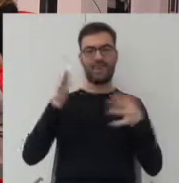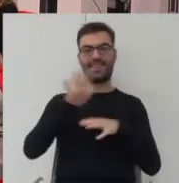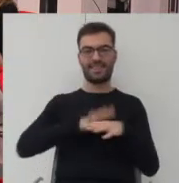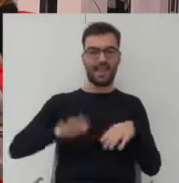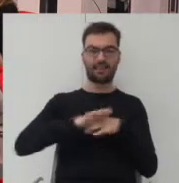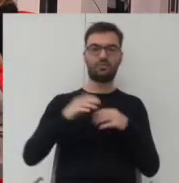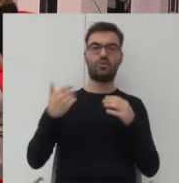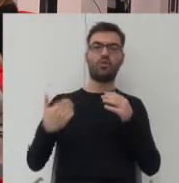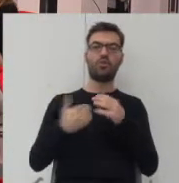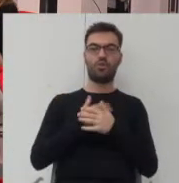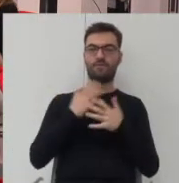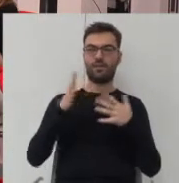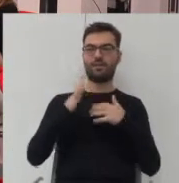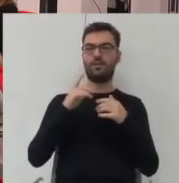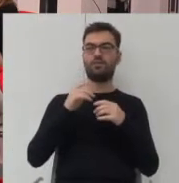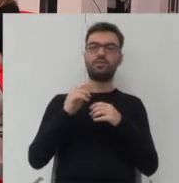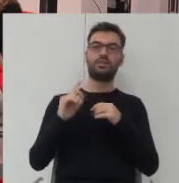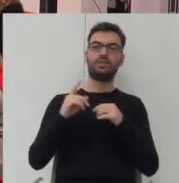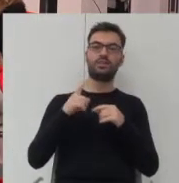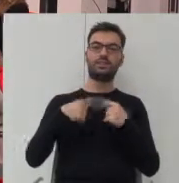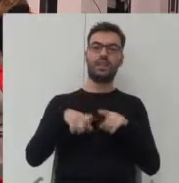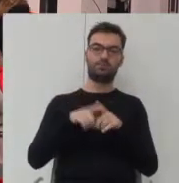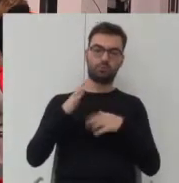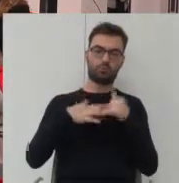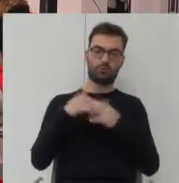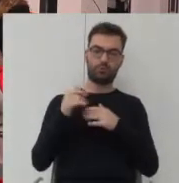nowe duże zespoły zabudowy, prawda? Moim zdaniem potencjał